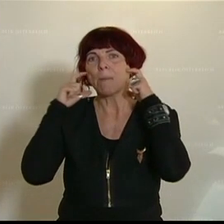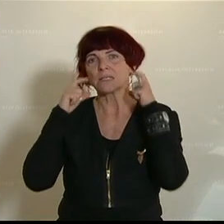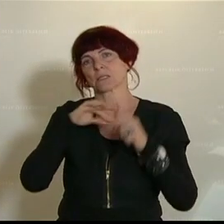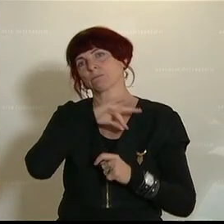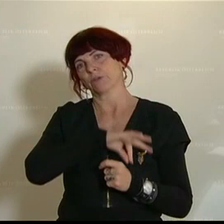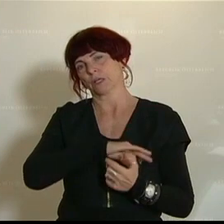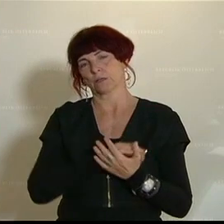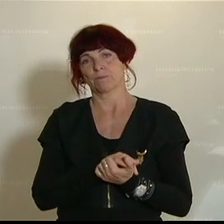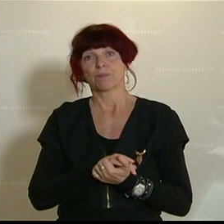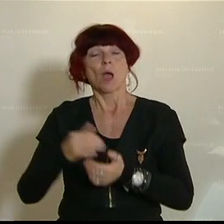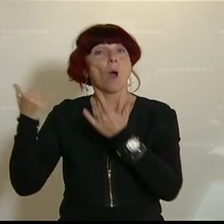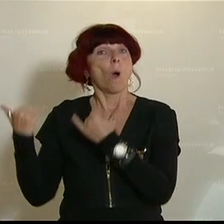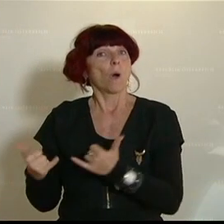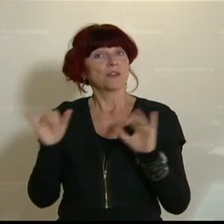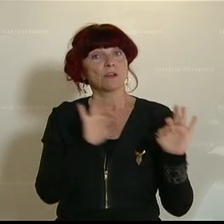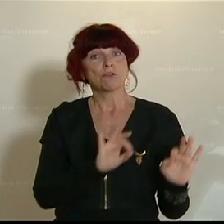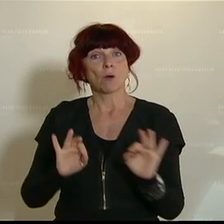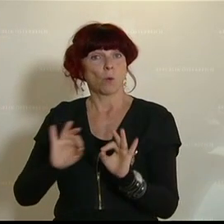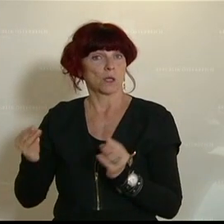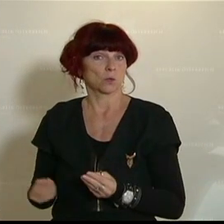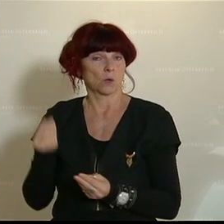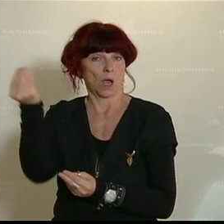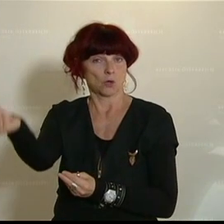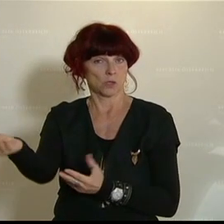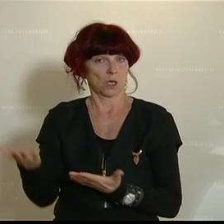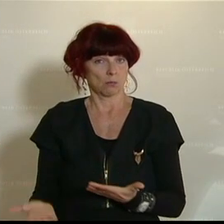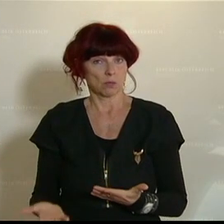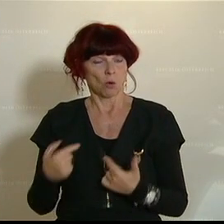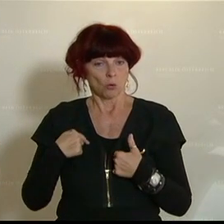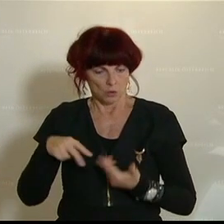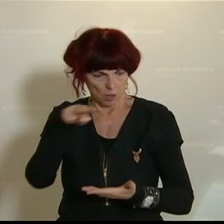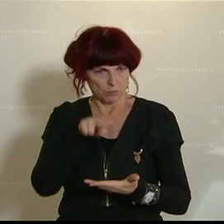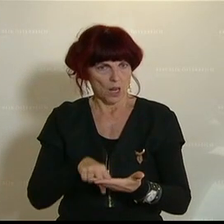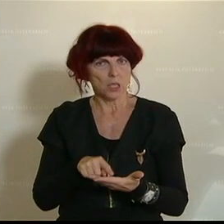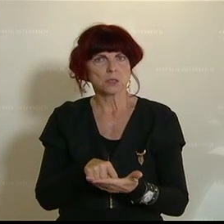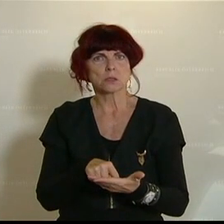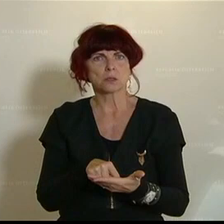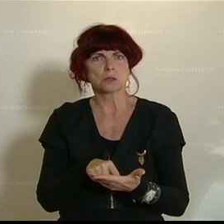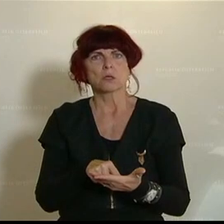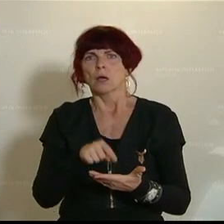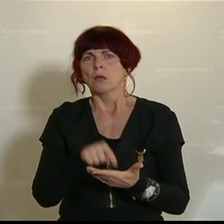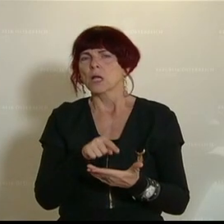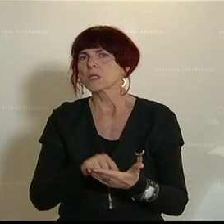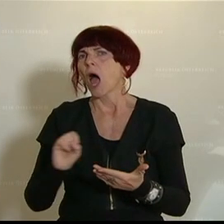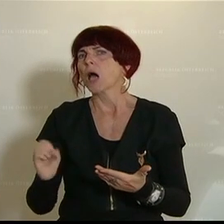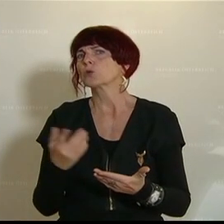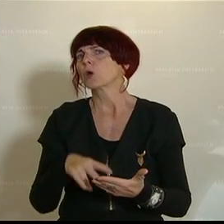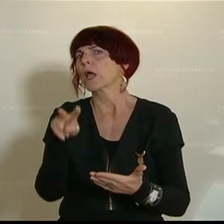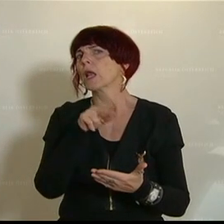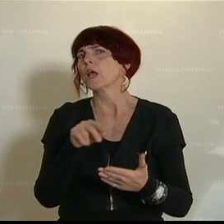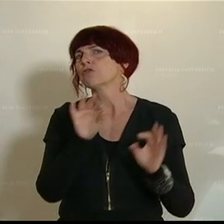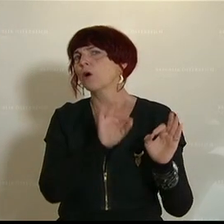Also jetzt haben Sie heute eine Verordnung herausgegeben und die haben mir die angeschaut. Das ist jetzt die aktuelle Verordnung vom